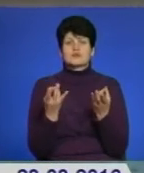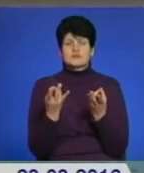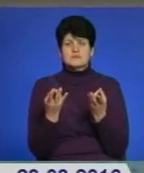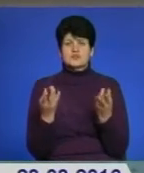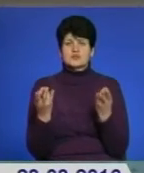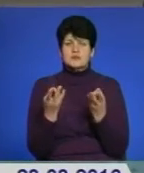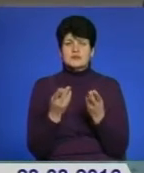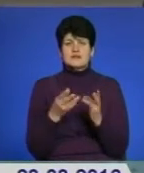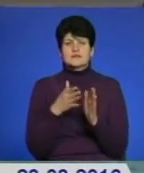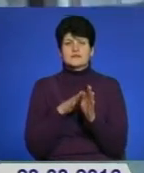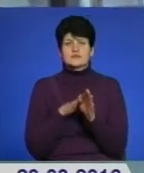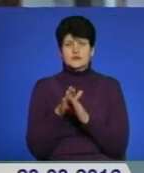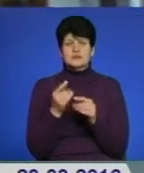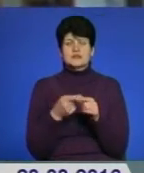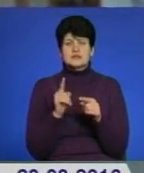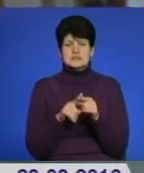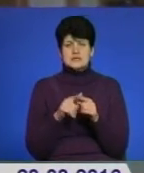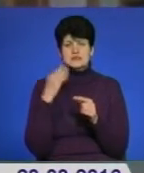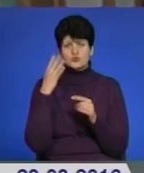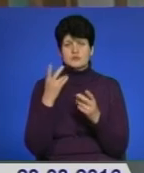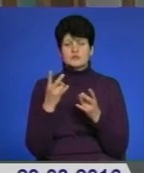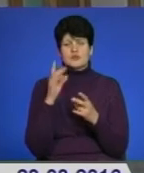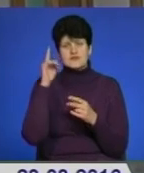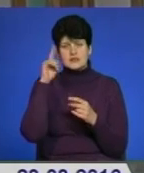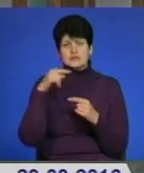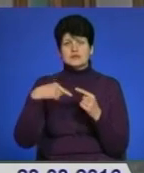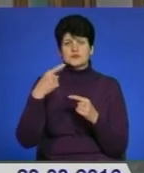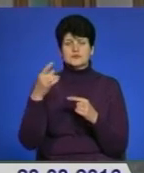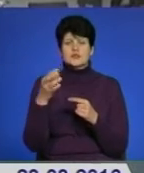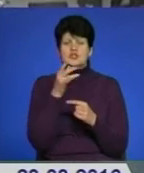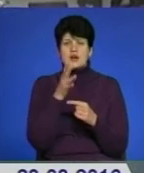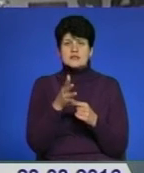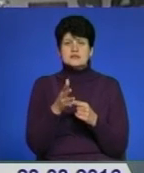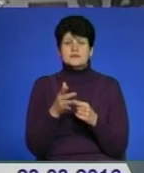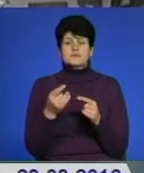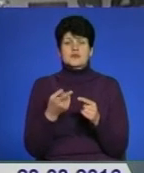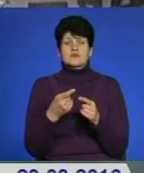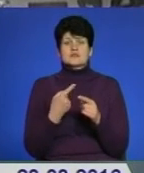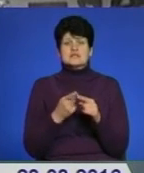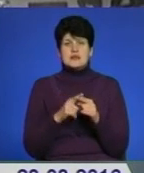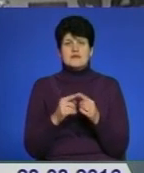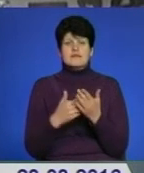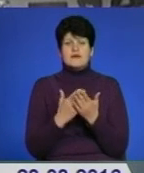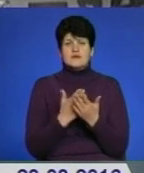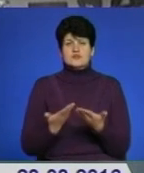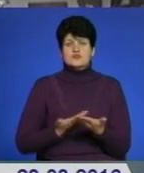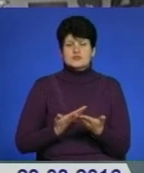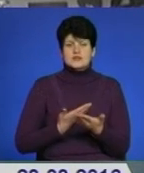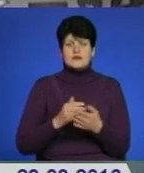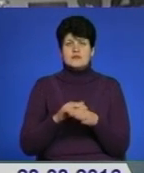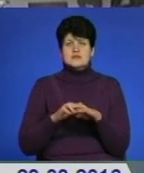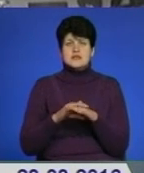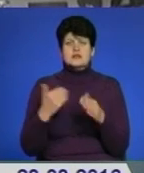Чи вдасться зреалізувати задумане, стане відомо найближчим часом. Лакмусовий папірець в цьому процесі – якість життя населення в цих нових